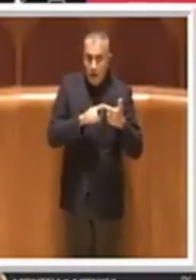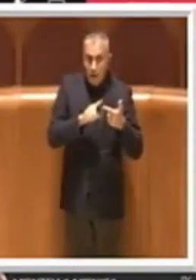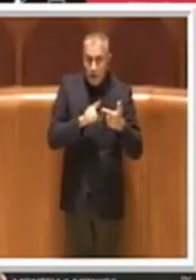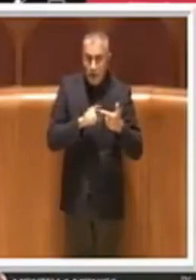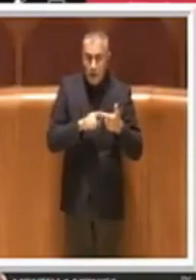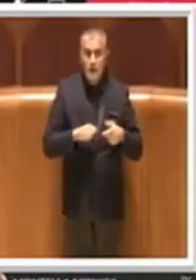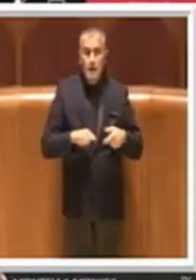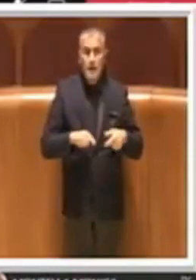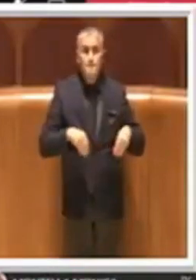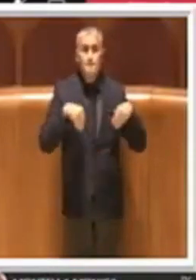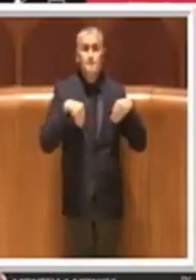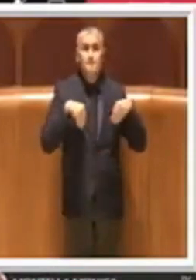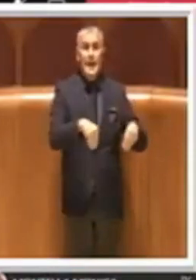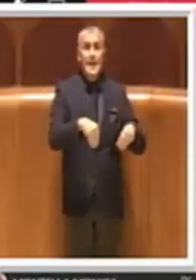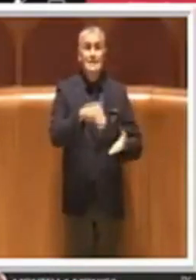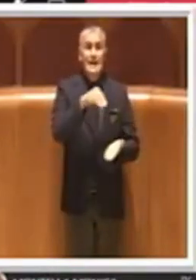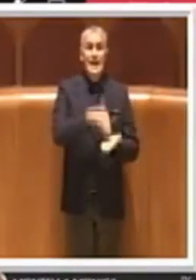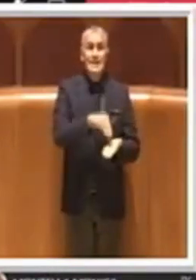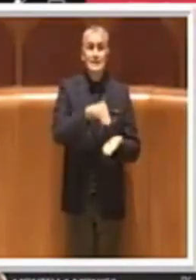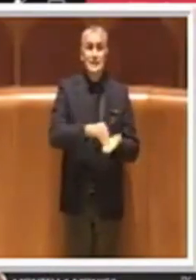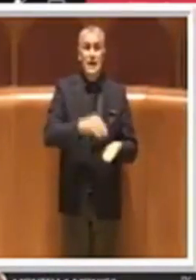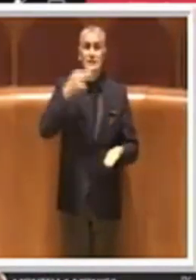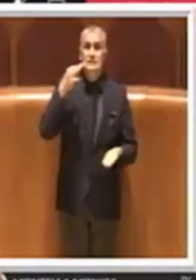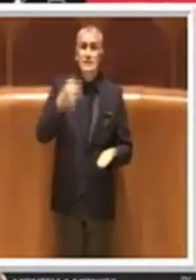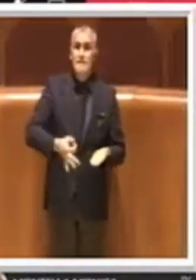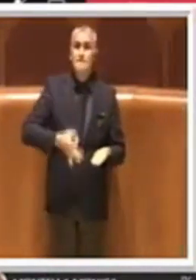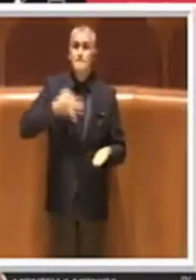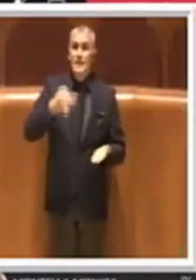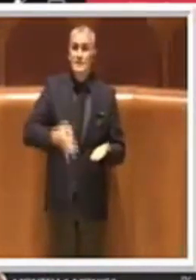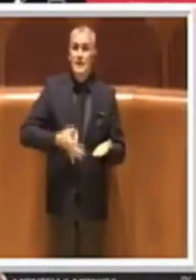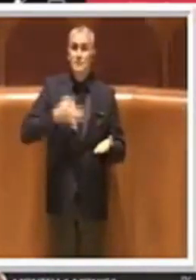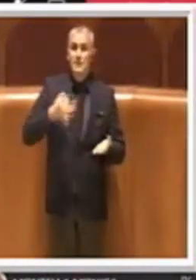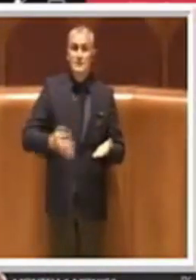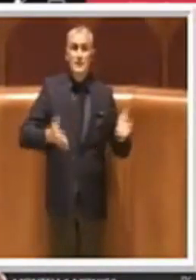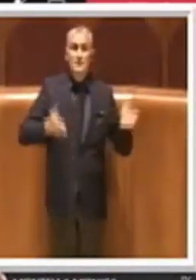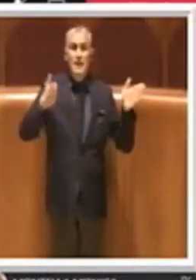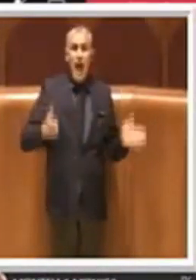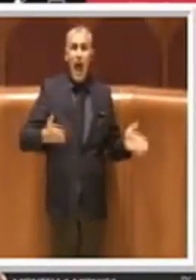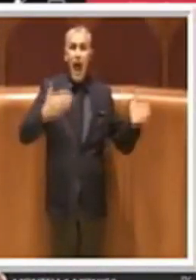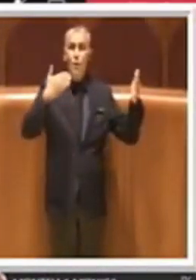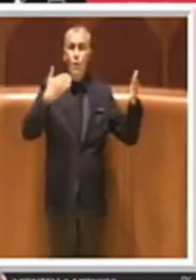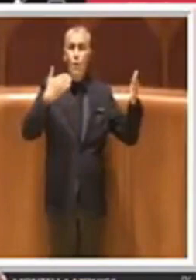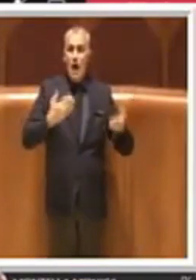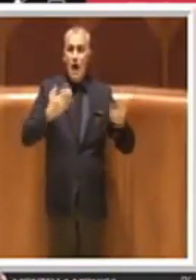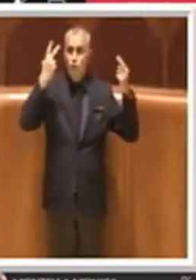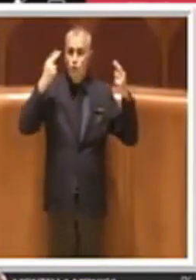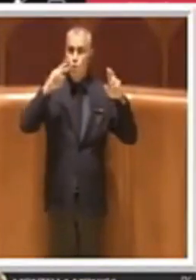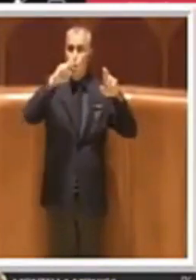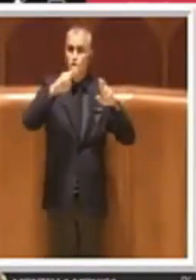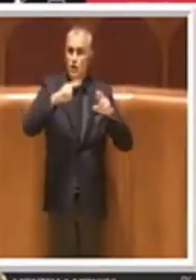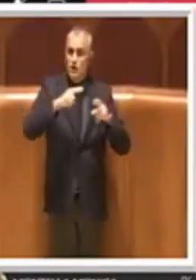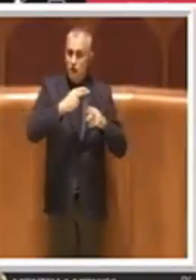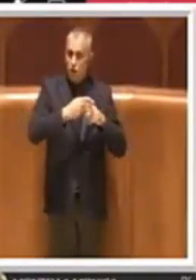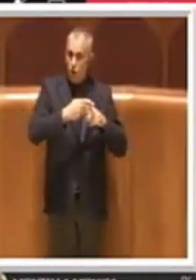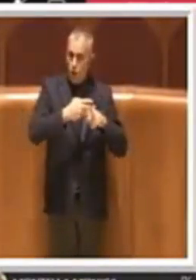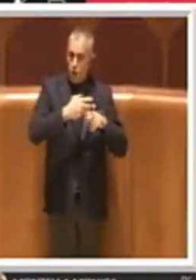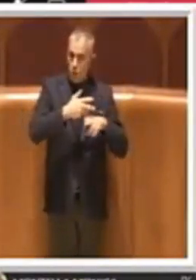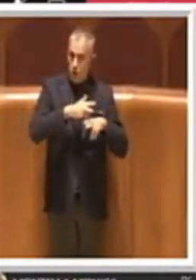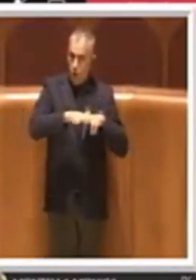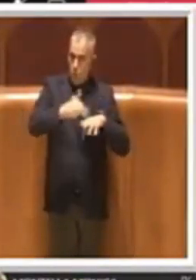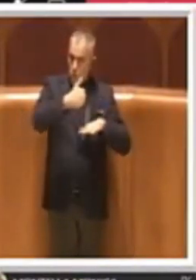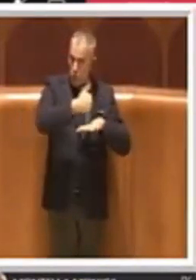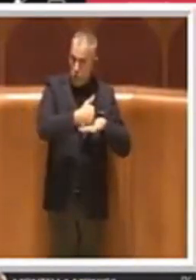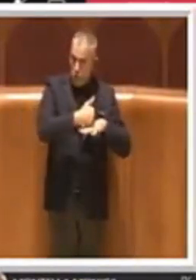sempre e comunque costante in aula, io non riesco a capirla questa cosa, anzi